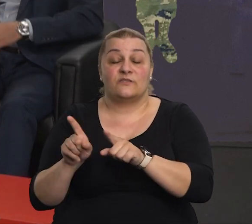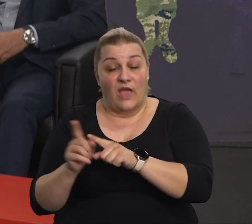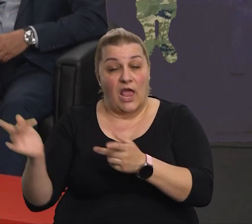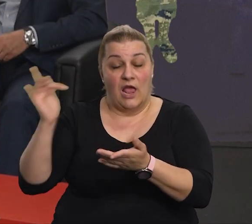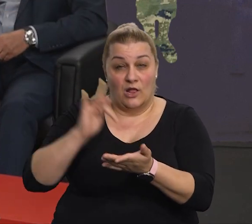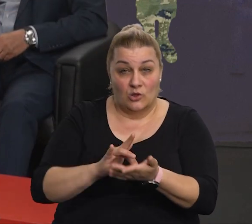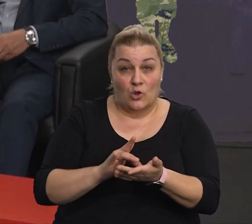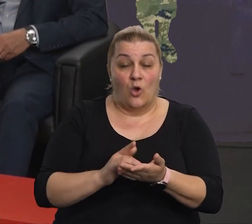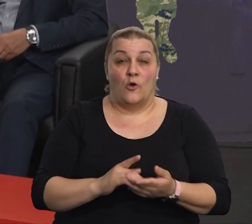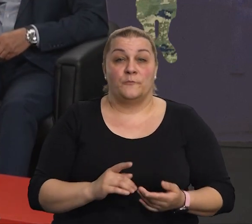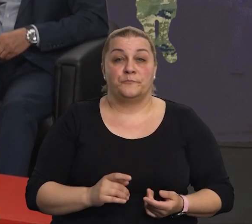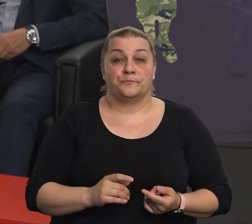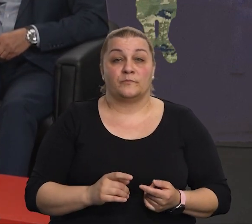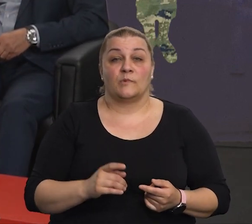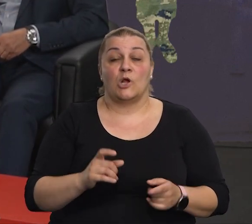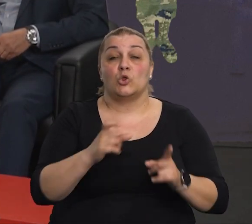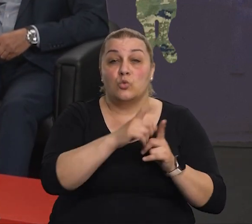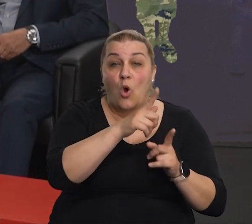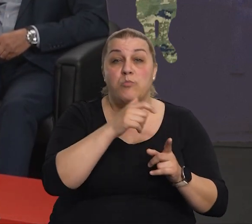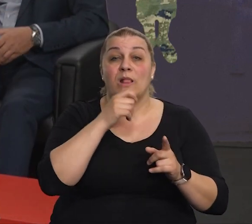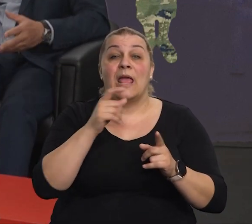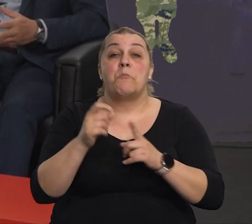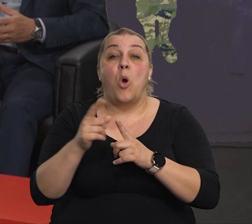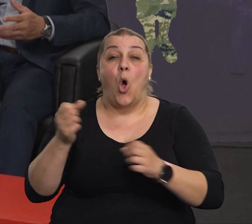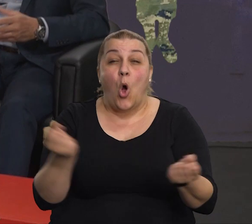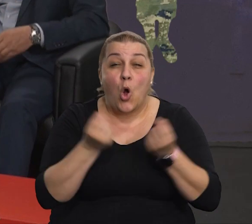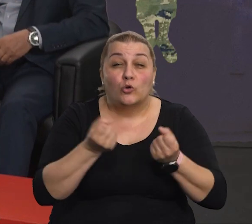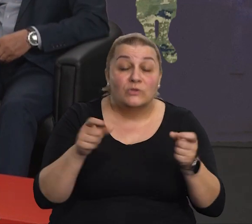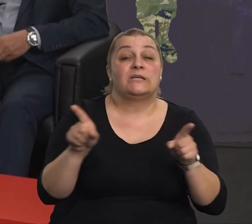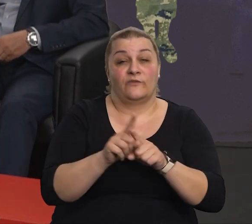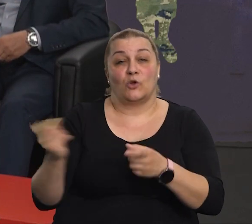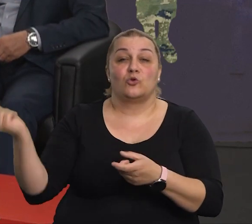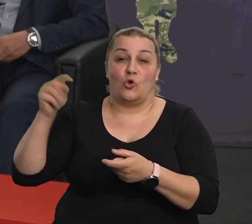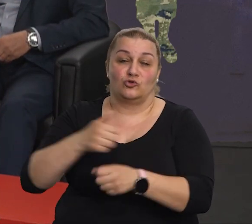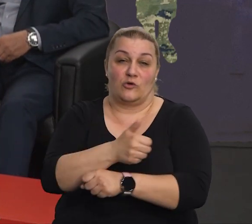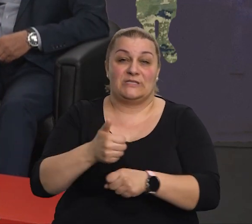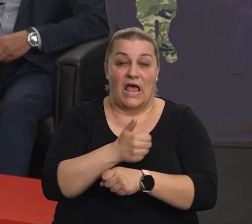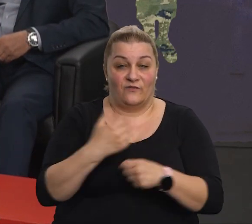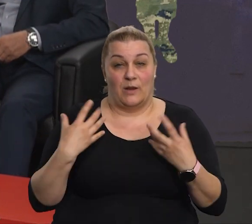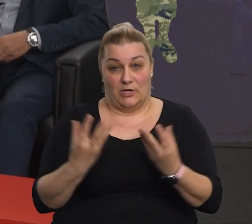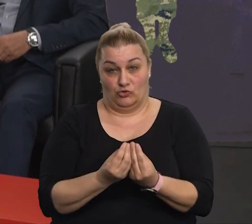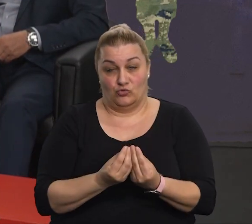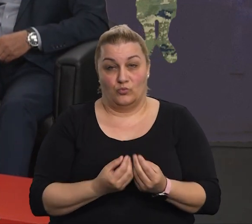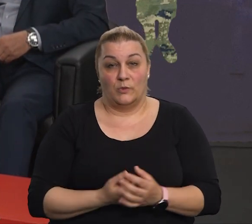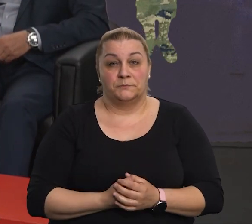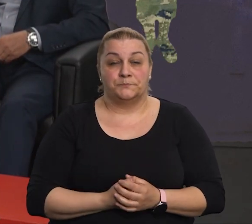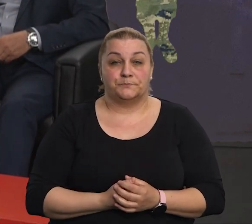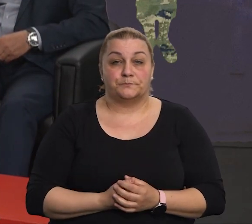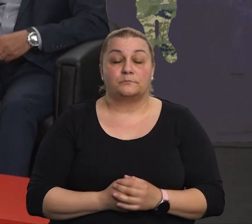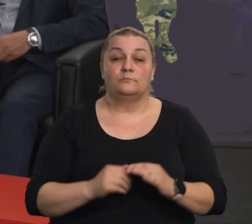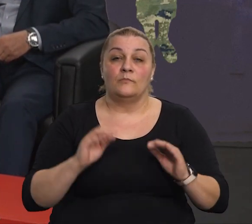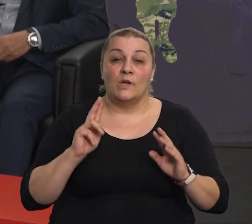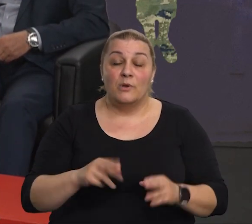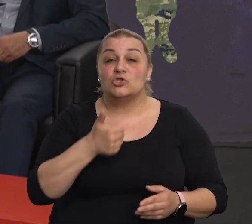dugopolju i na poljudu uspio je naći tih sat vremena i biti s nama zaista jedna